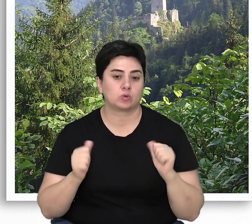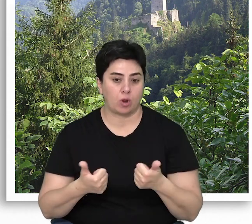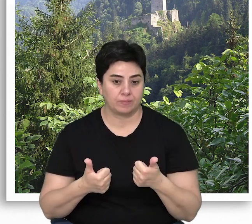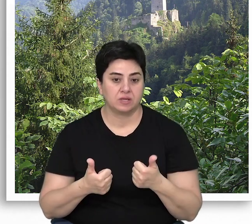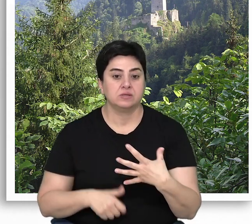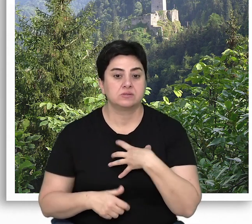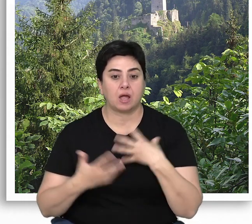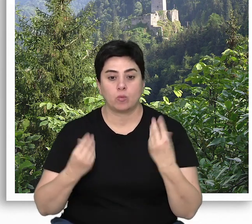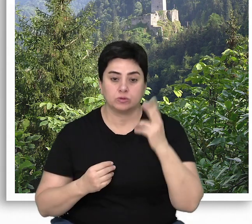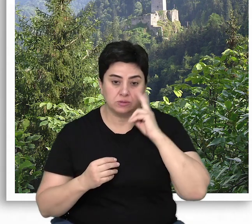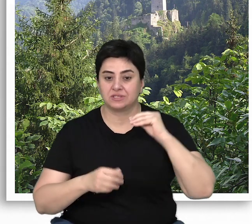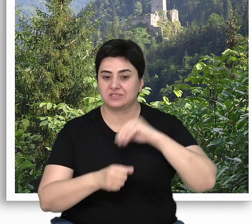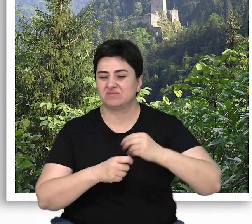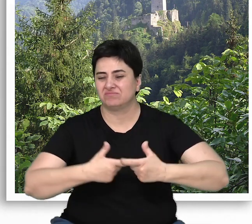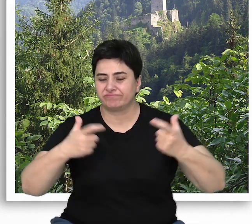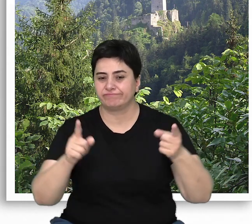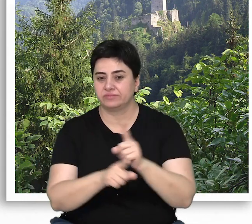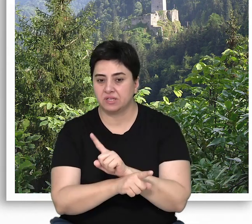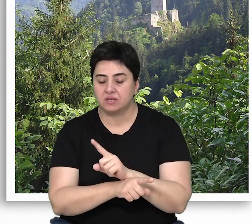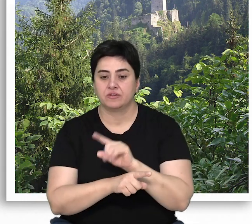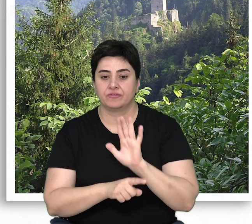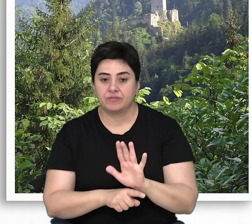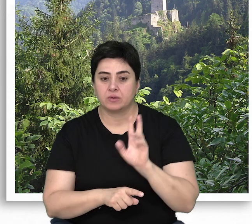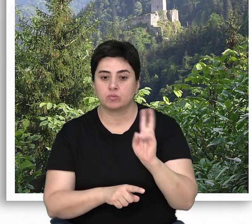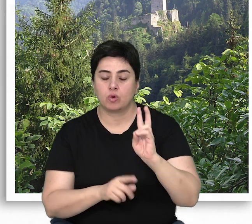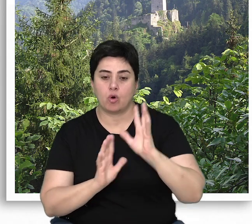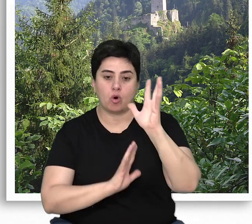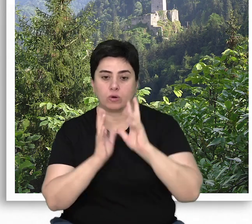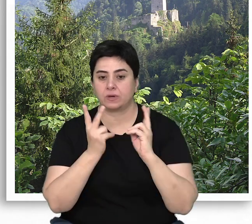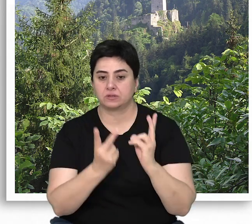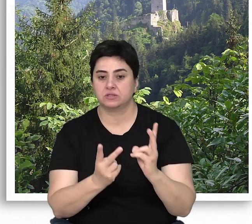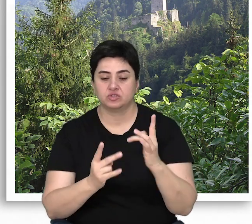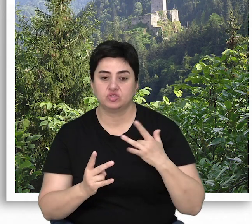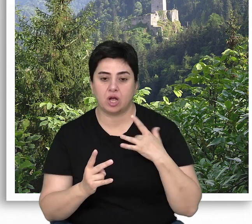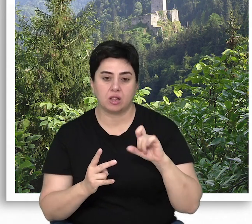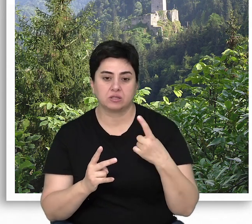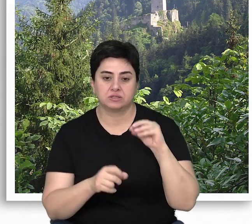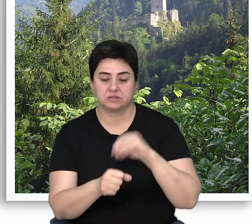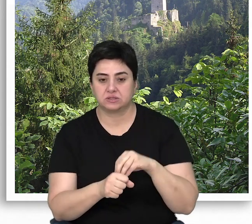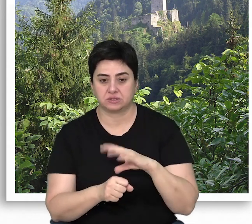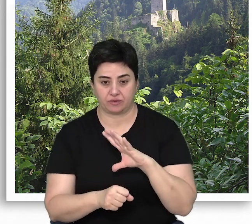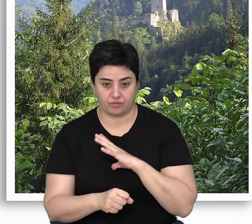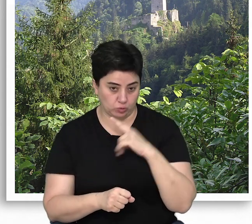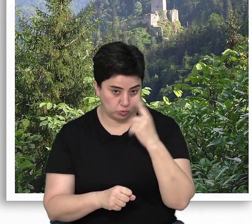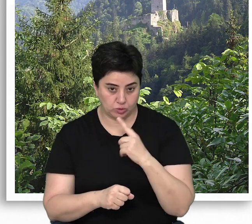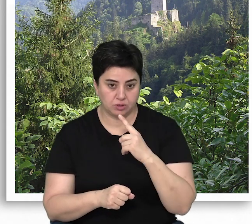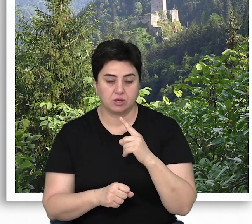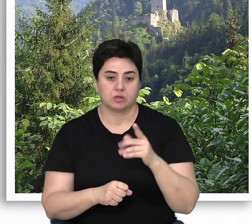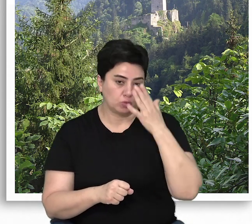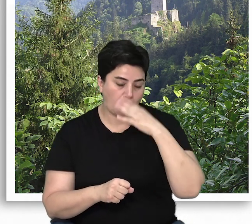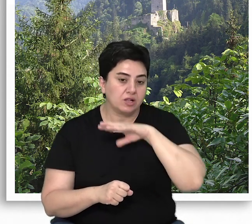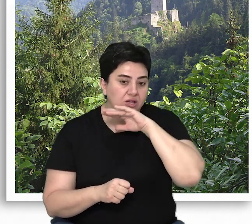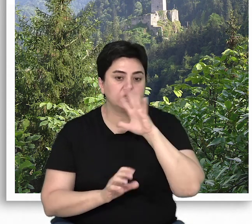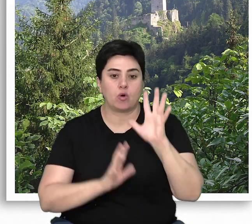Sahip oldukları zengin biyolojik çeşitlilik ve sadece bu ormanlara özgü canlı türlerini içermeleri nedeniyle